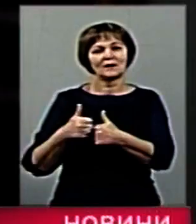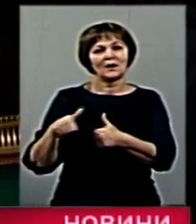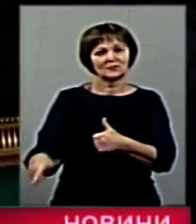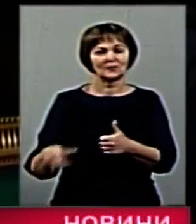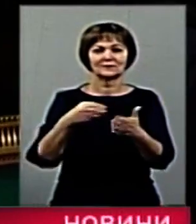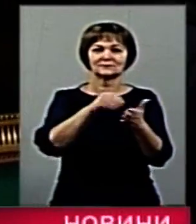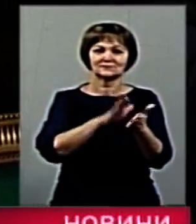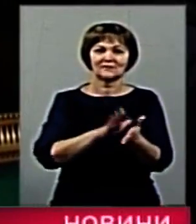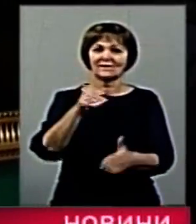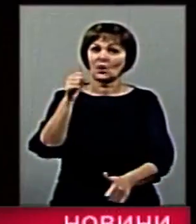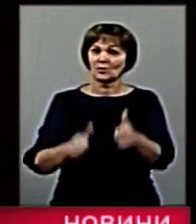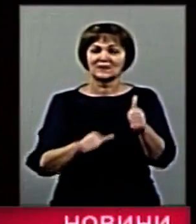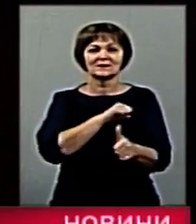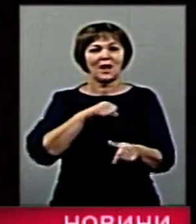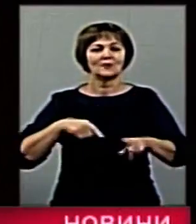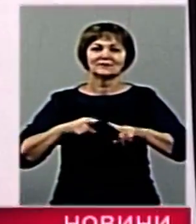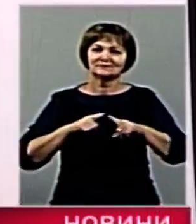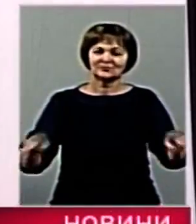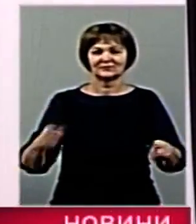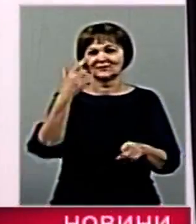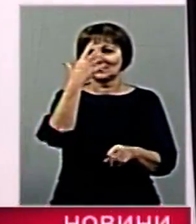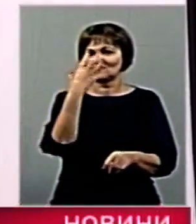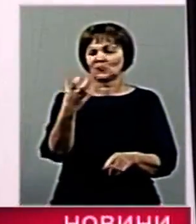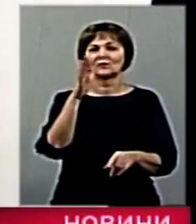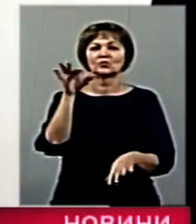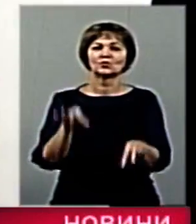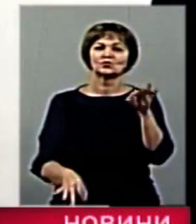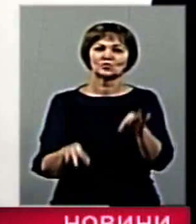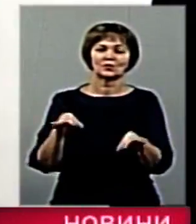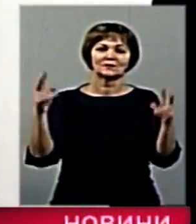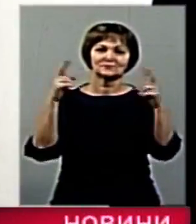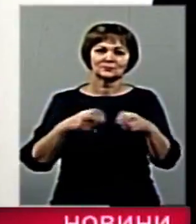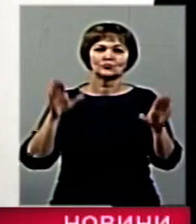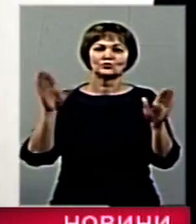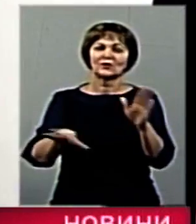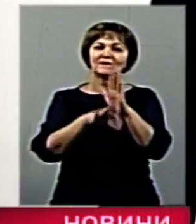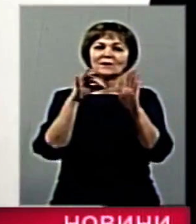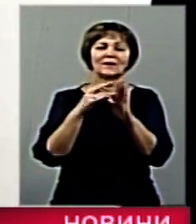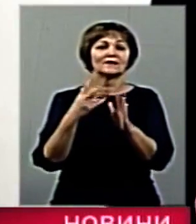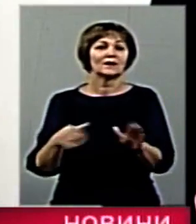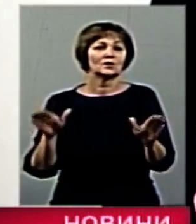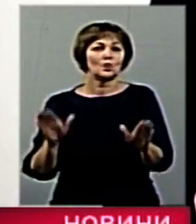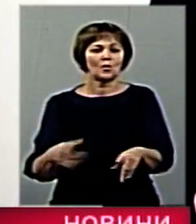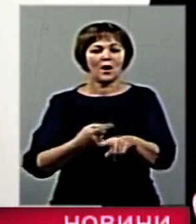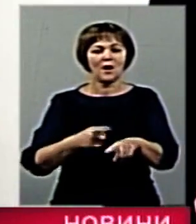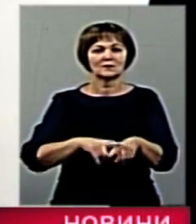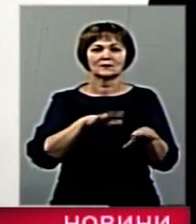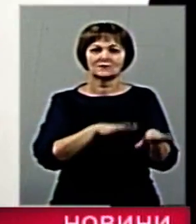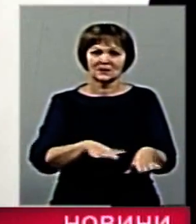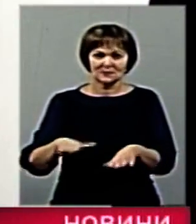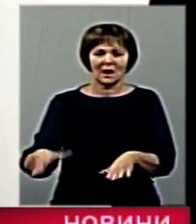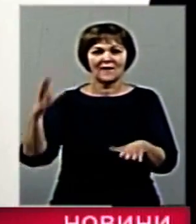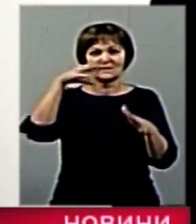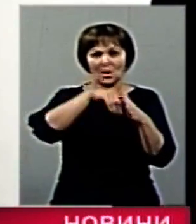конкурсі. А найкраще, найкреативніше фото селфі визначить журі. Будемо вже обирати не лише по цьому корпусу, а і